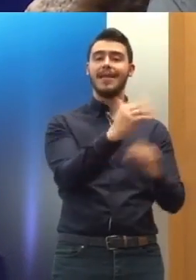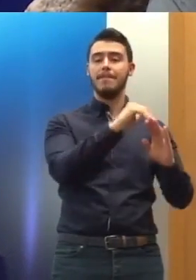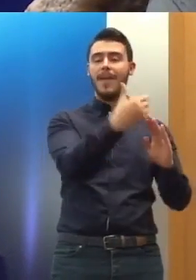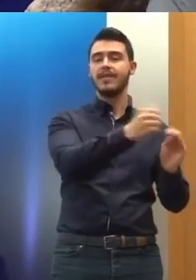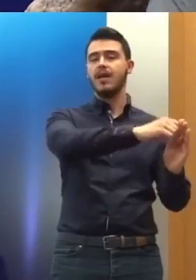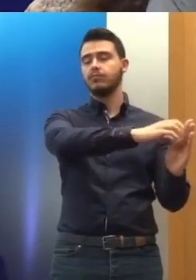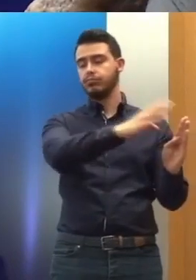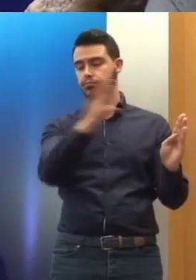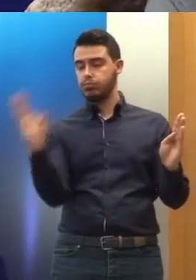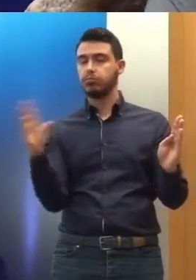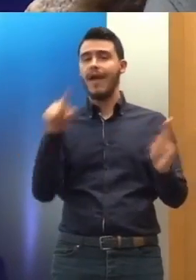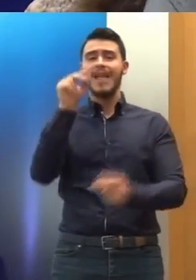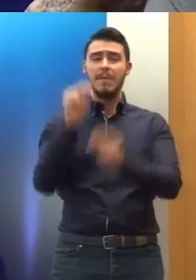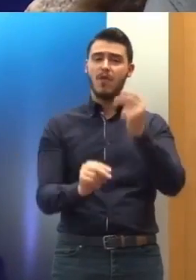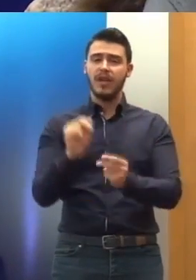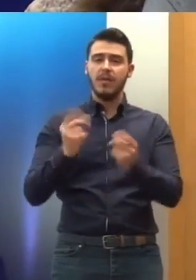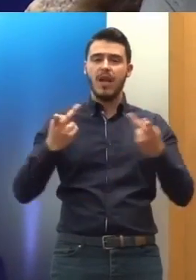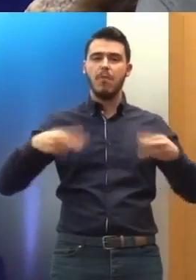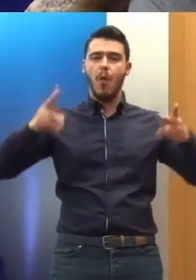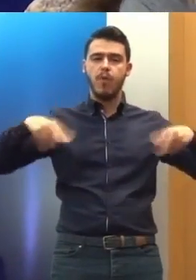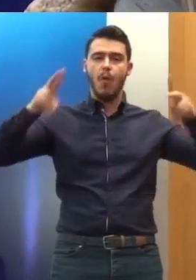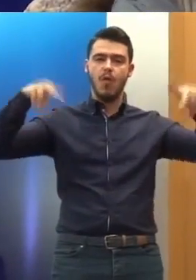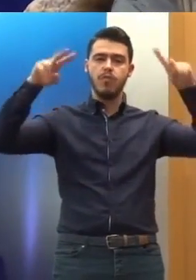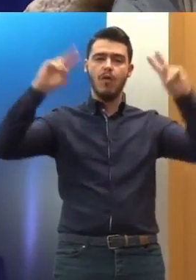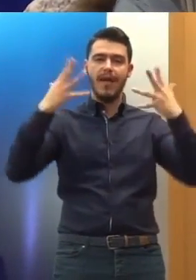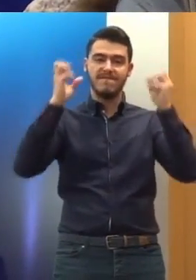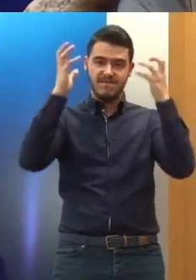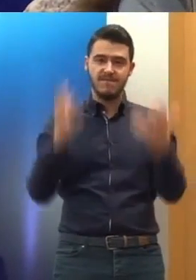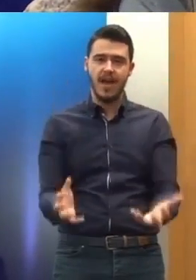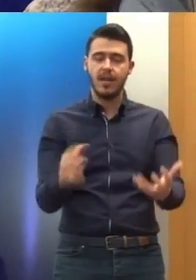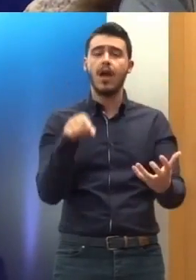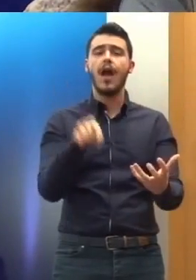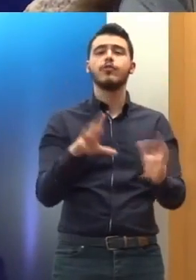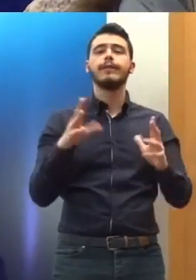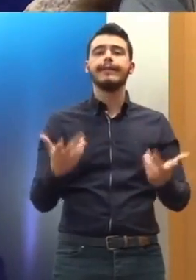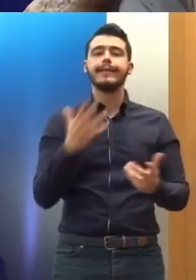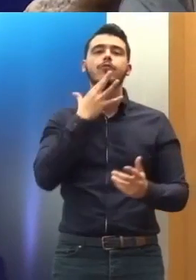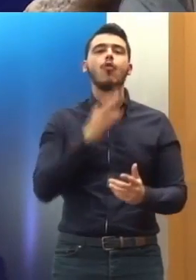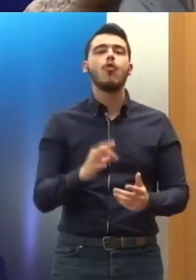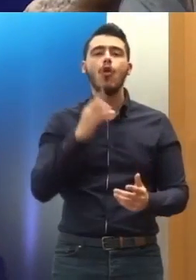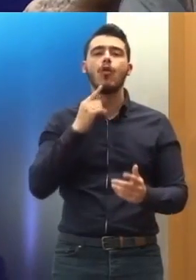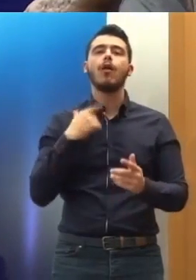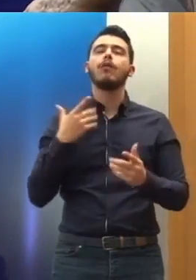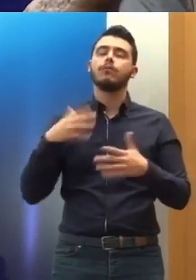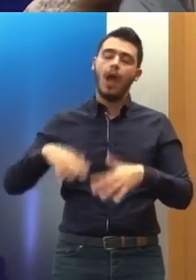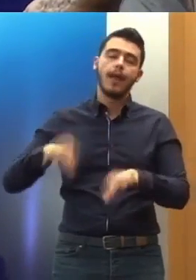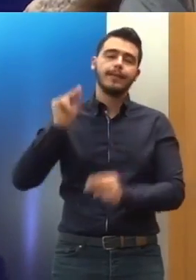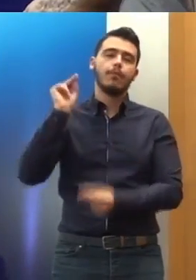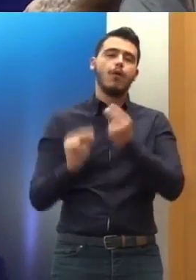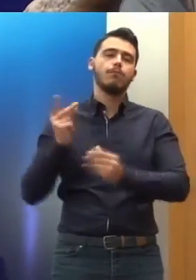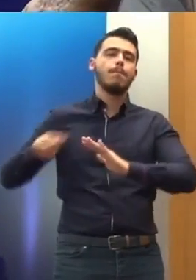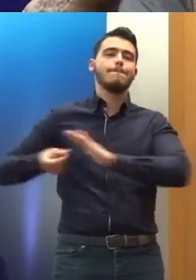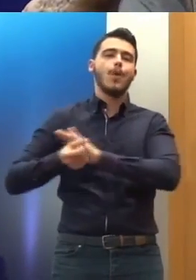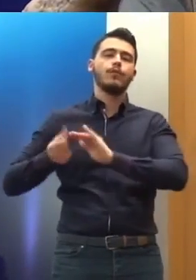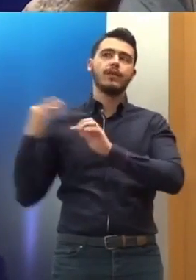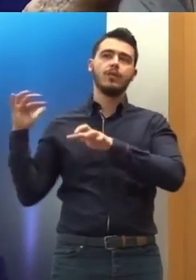λαμβάνουν μεγαλύτερες διαστάσεις και συναρτώνται, βέβαια, με την έλευση ολοένα και μεγαλύτερων αριθμών μεταναστών και προσφύγων.